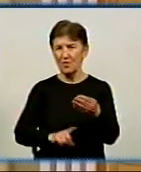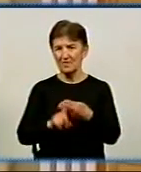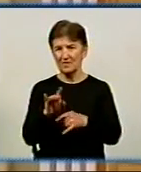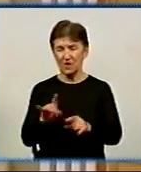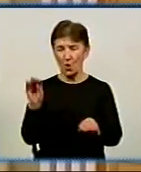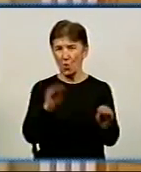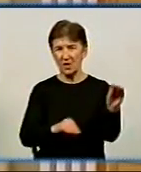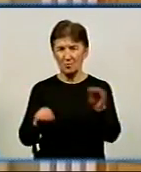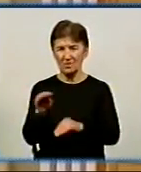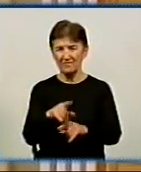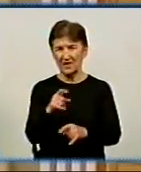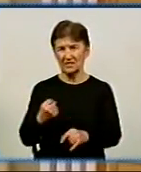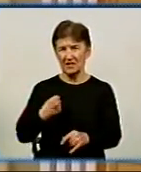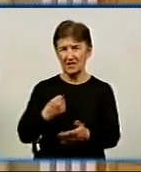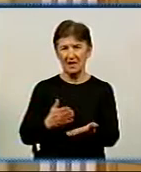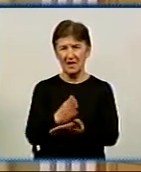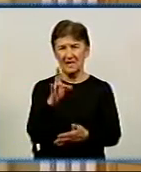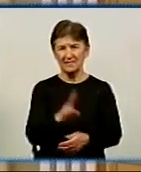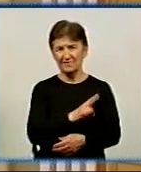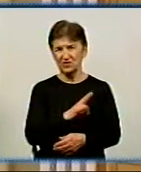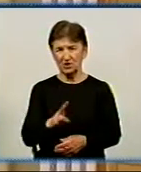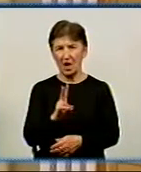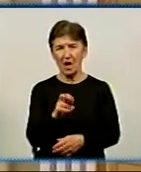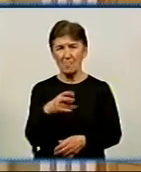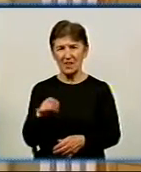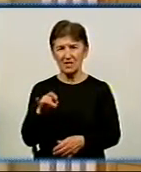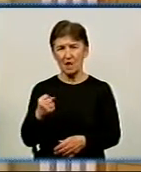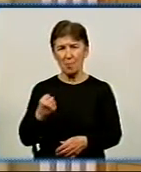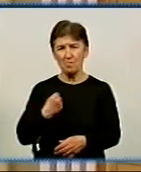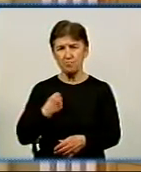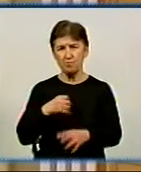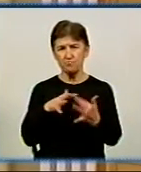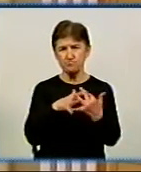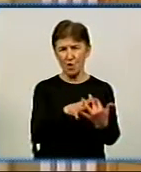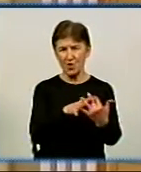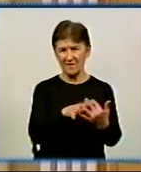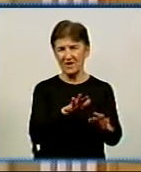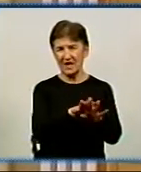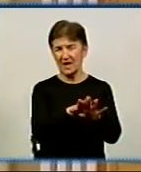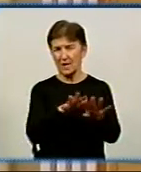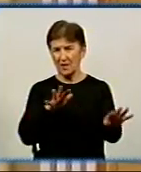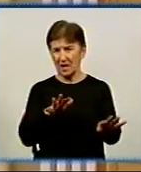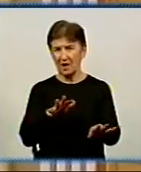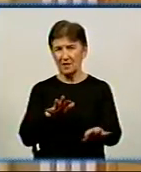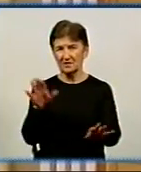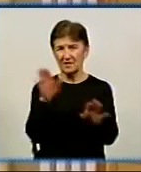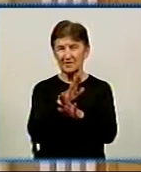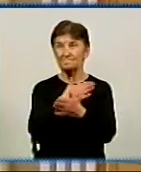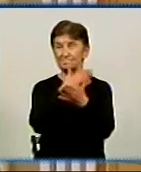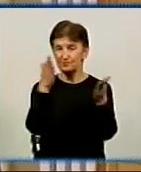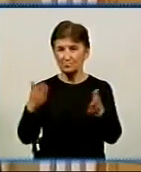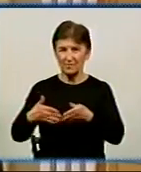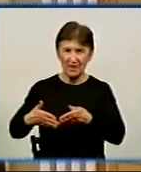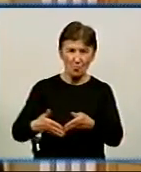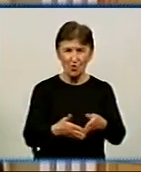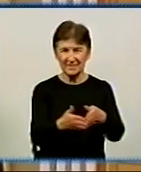укомплектувати посади військовими священниками-капеланами у бойових бригадах сухопутних військ, повітряних сил, військоморських та